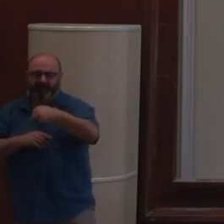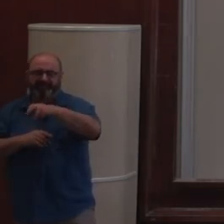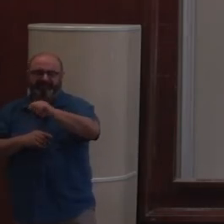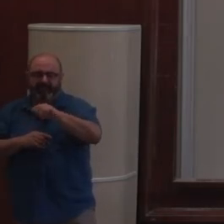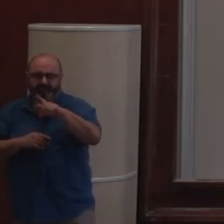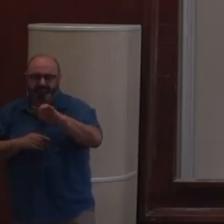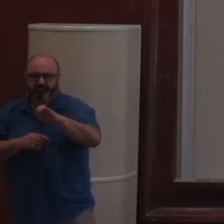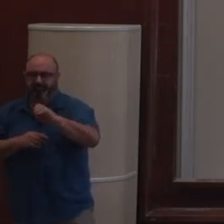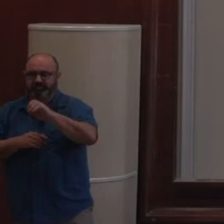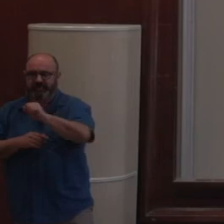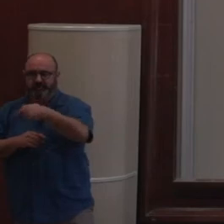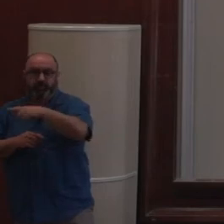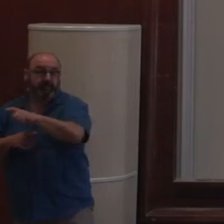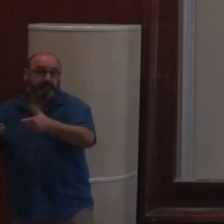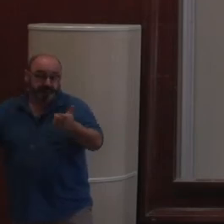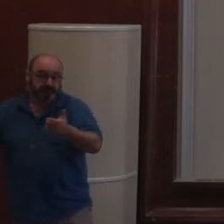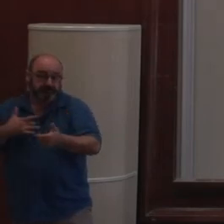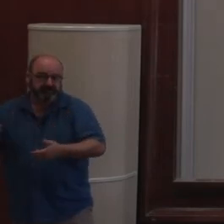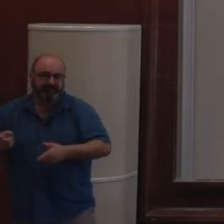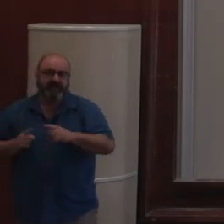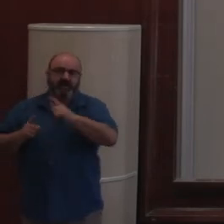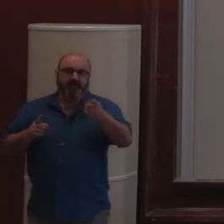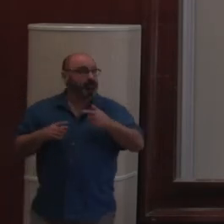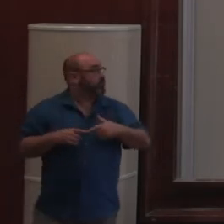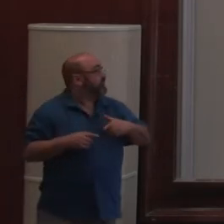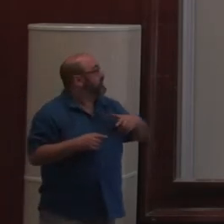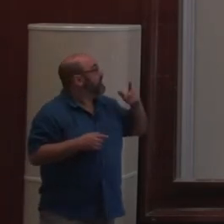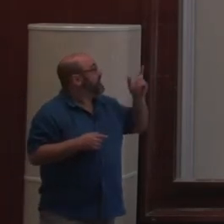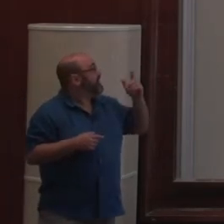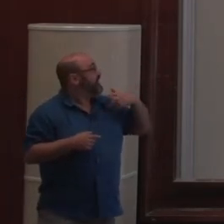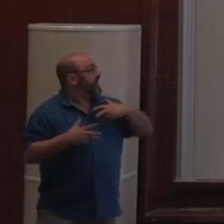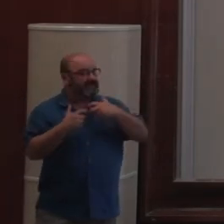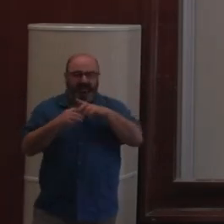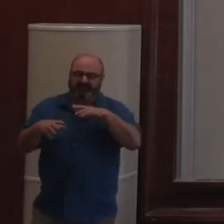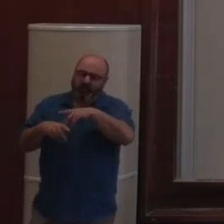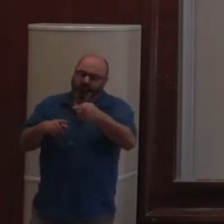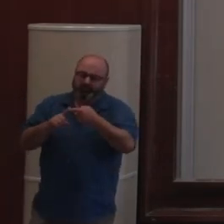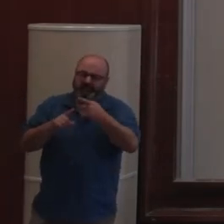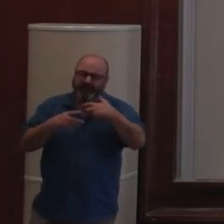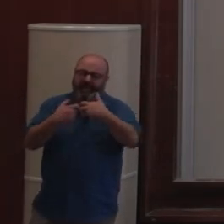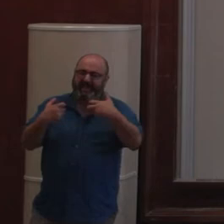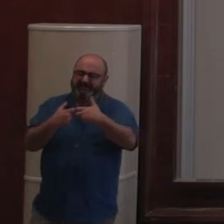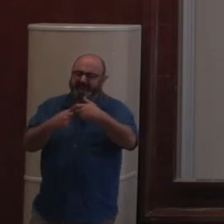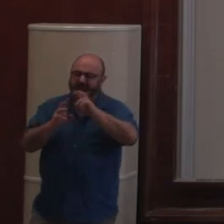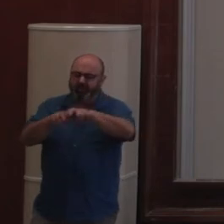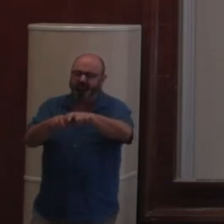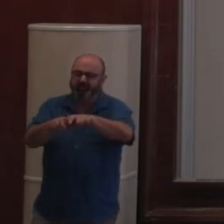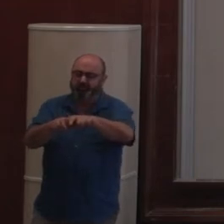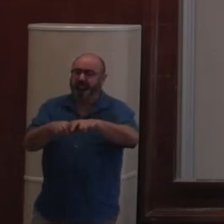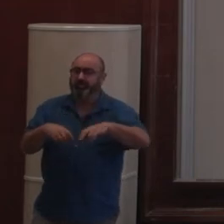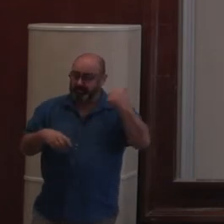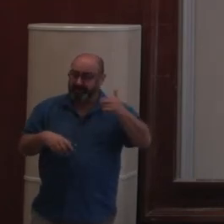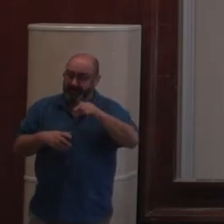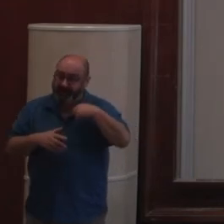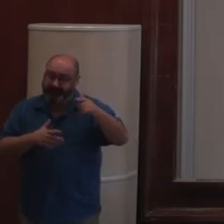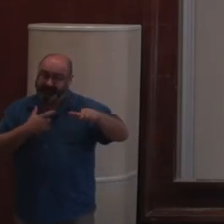Pour l'indexation, on a pris Elasticsearch. Donc, dans Zop, on a un index, le Zcatalog. On